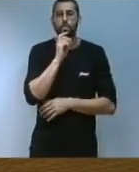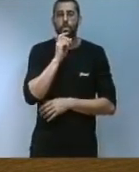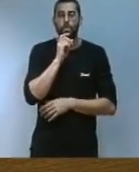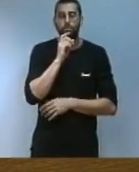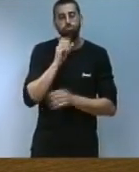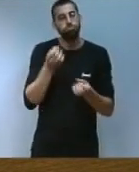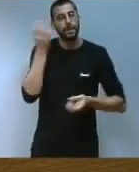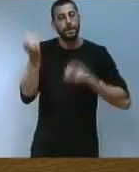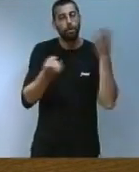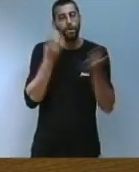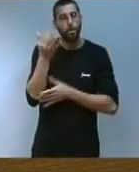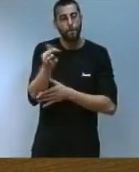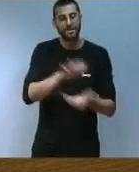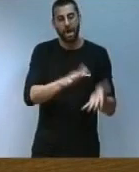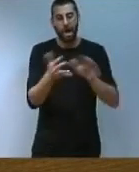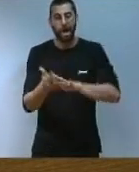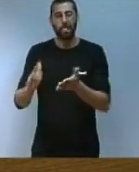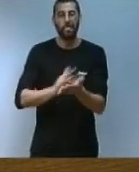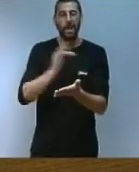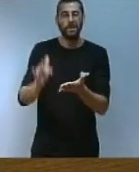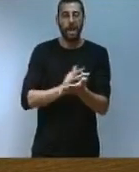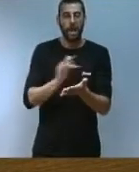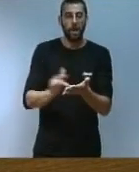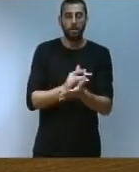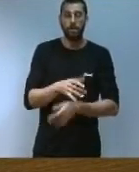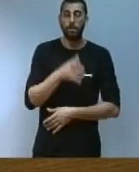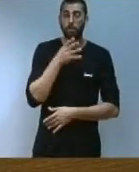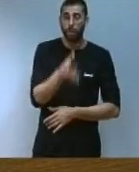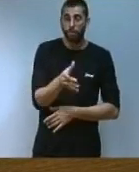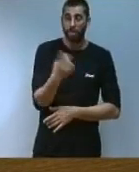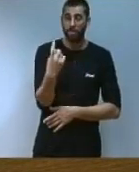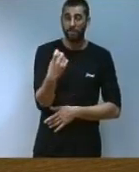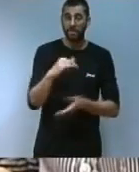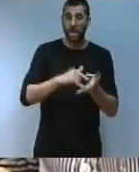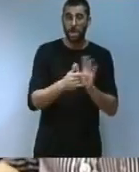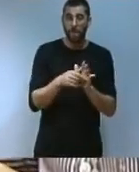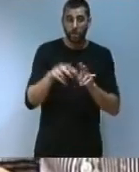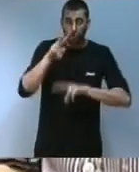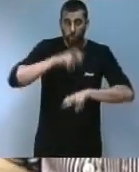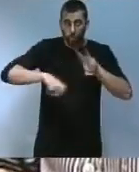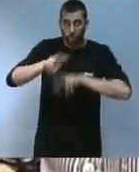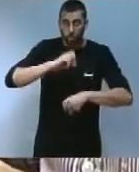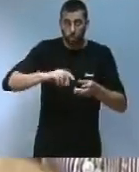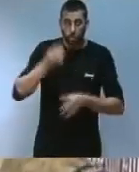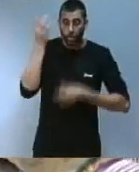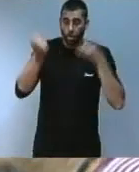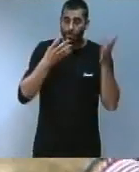innovació i a la seva transformació digital. Per això és necessari continuar implementant el pla de recerca, desenvolupament i innovació